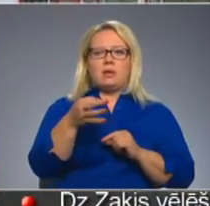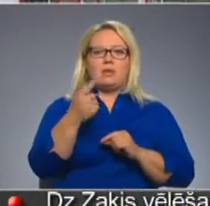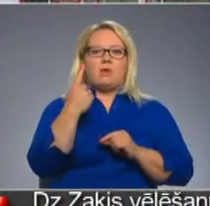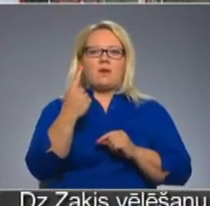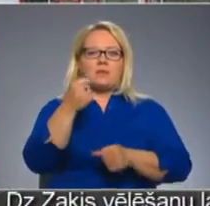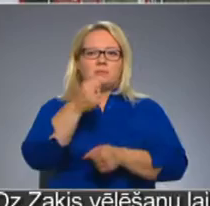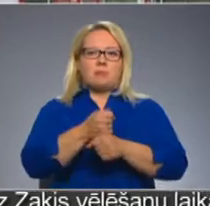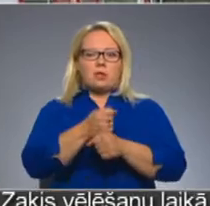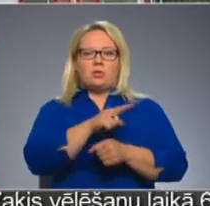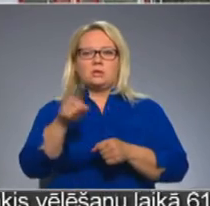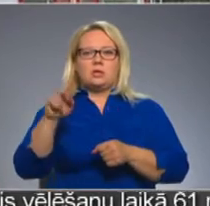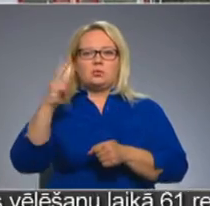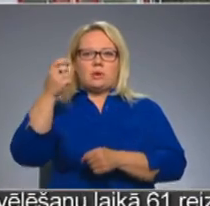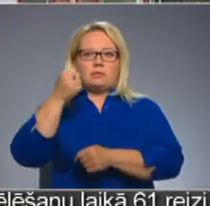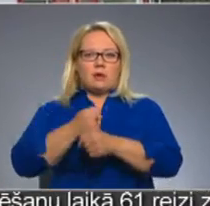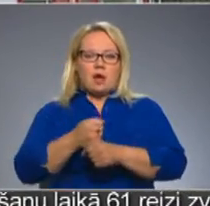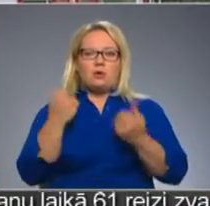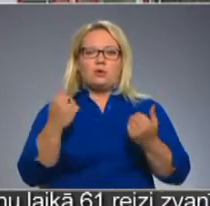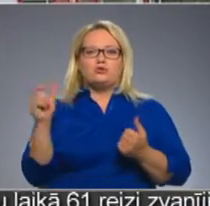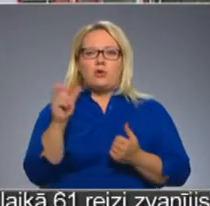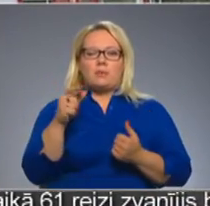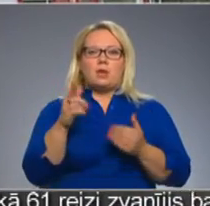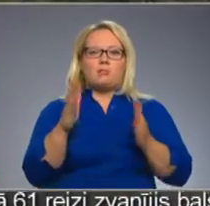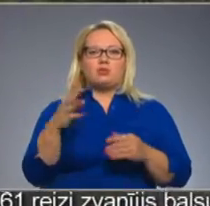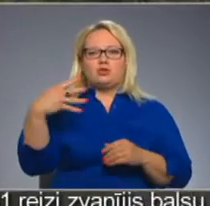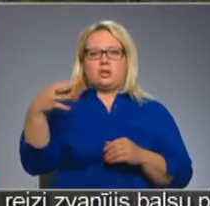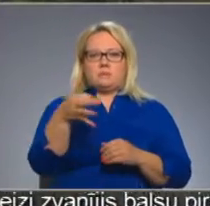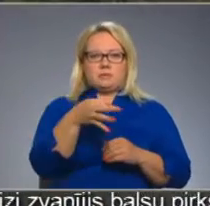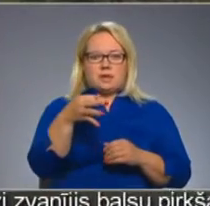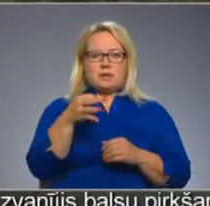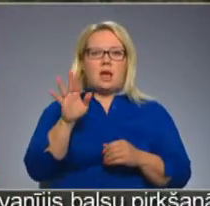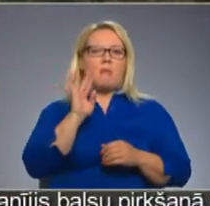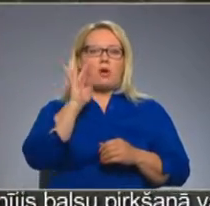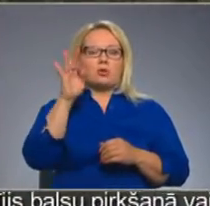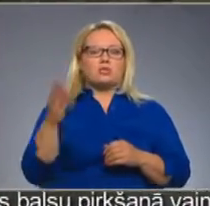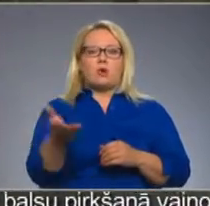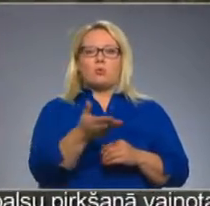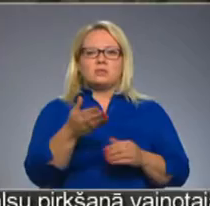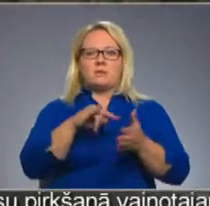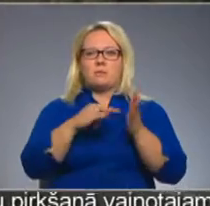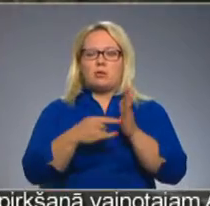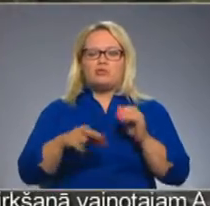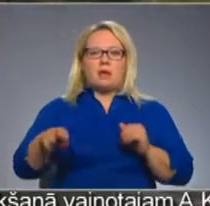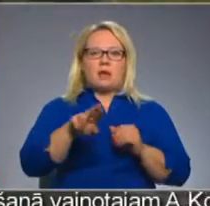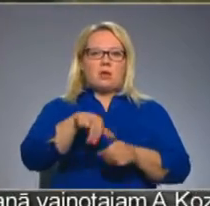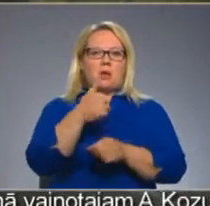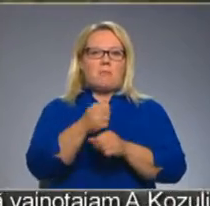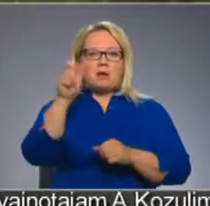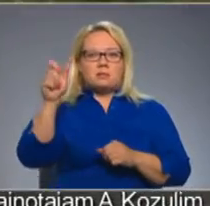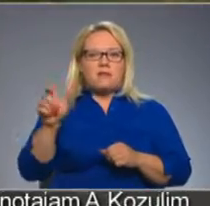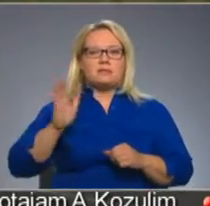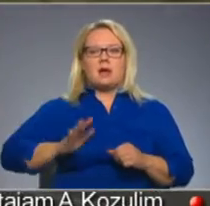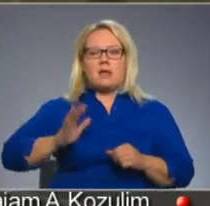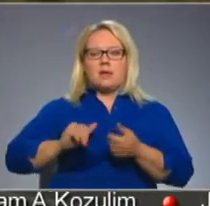vienas pieturas līdz otrai, šobrīd tie būs 40 centi. Kā prognozē Kurzemes plānošanas reģiona pārstāvis, tad